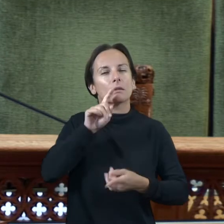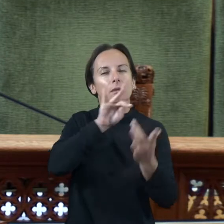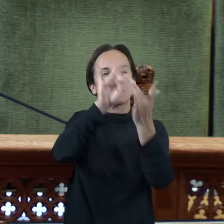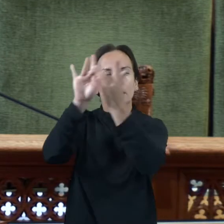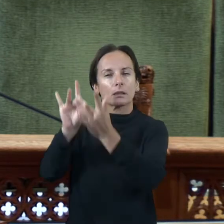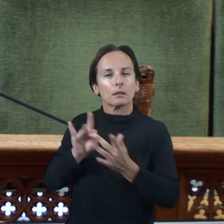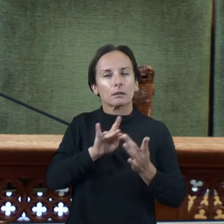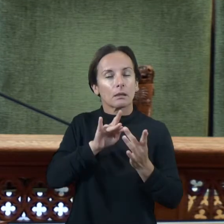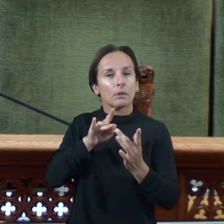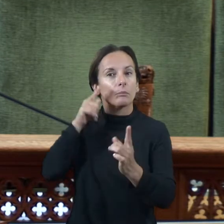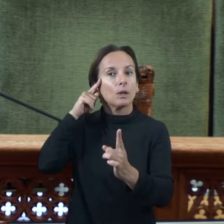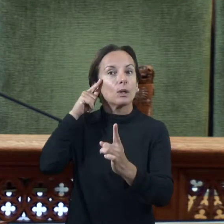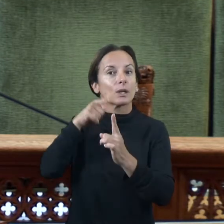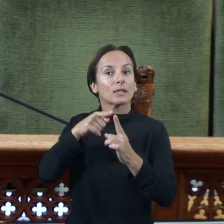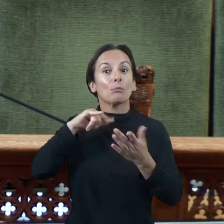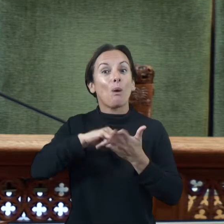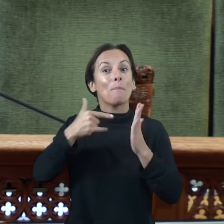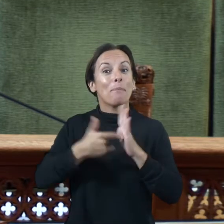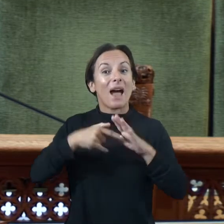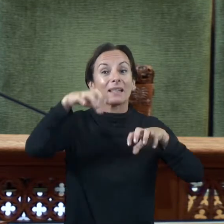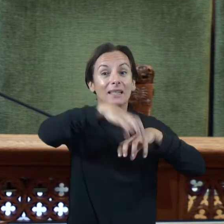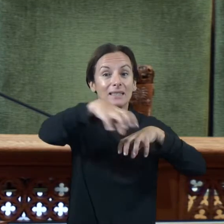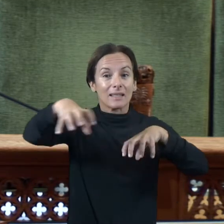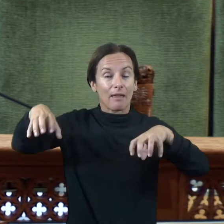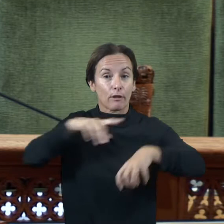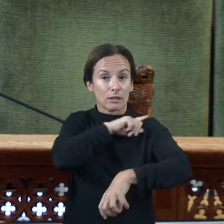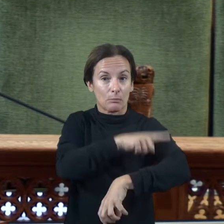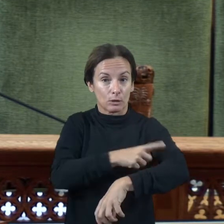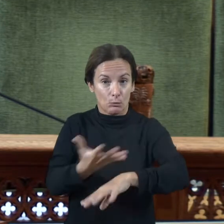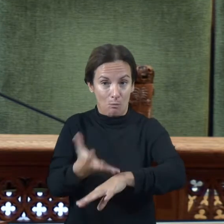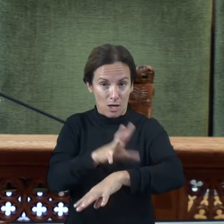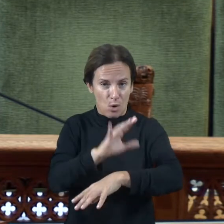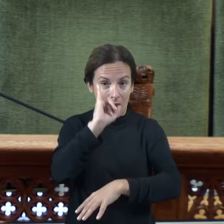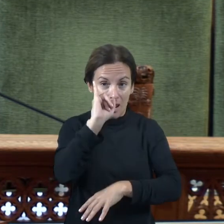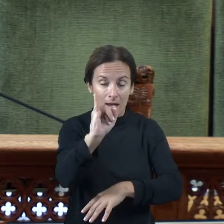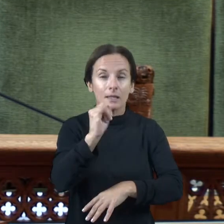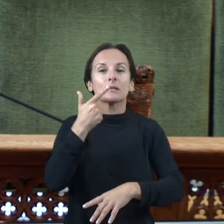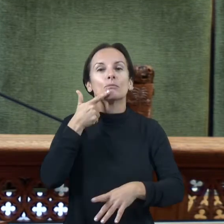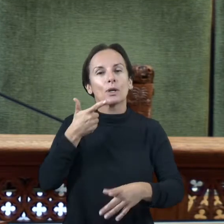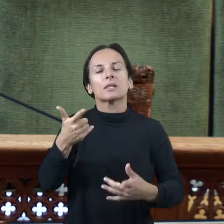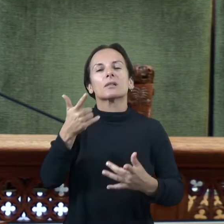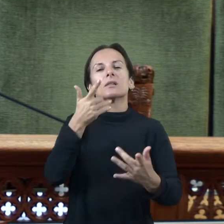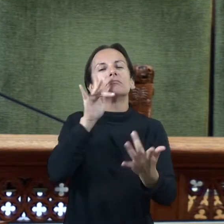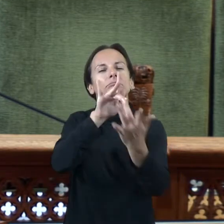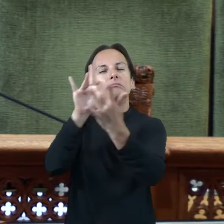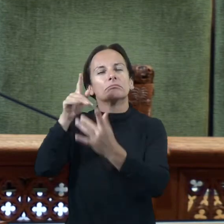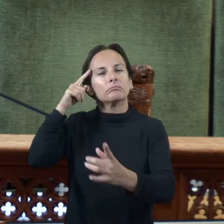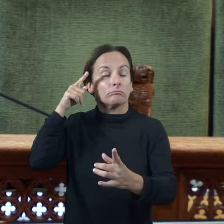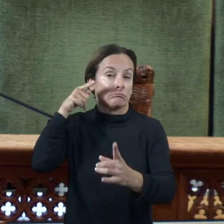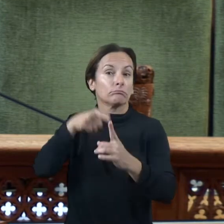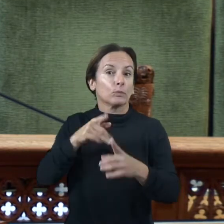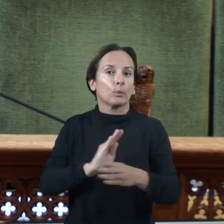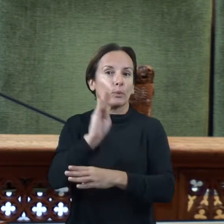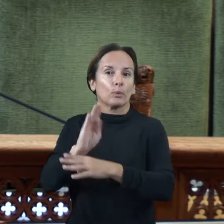aquesta millora d'aquest pla d'instal·lacions esportives que tenim a Mallorca i també del nostre propi polisportiu de Sant Ferran